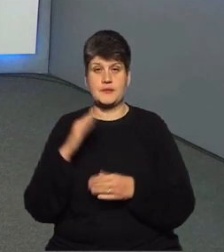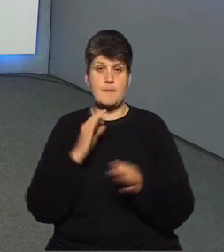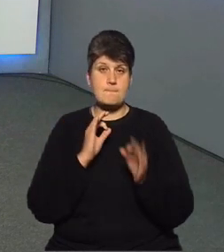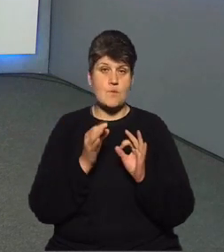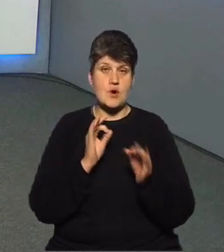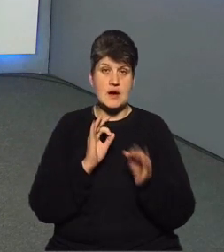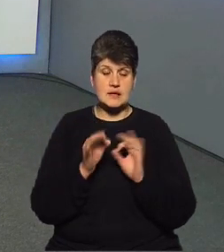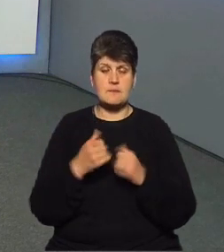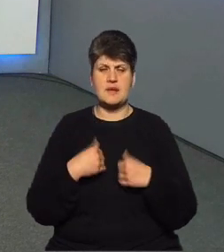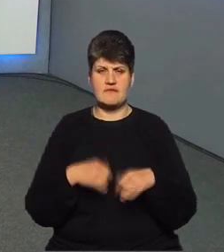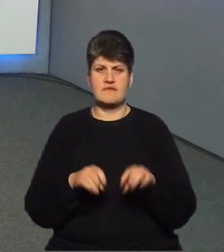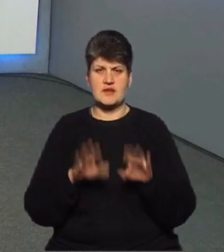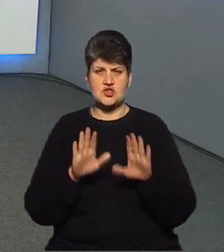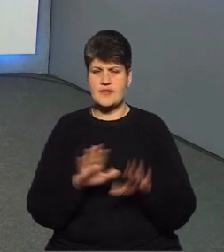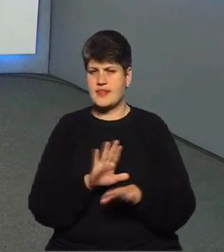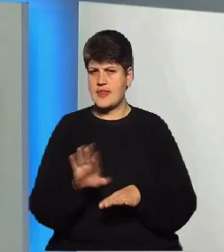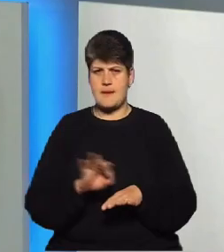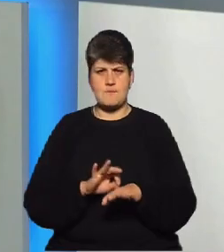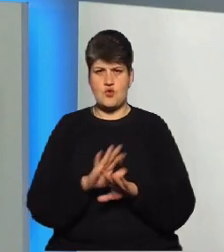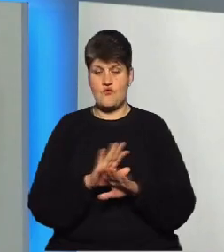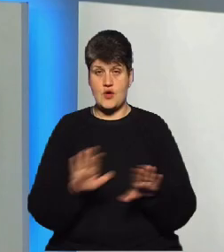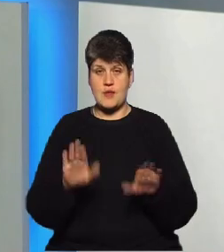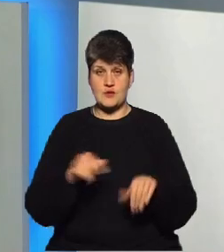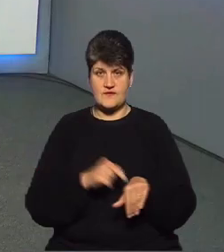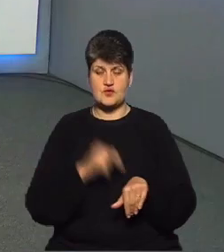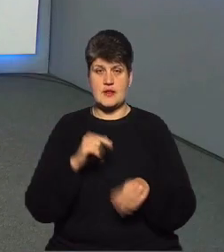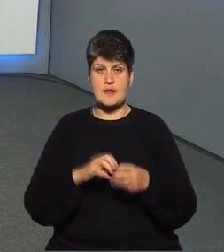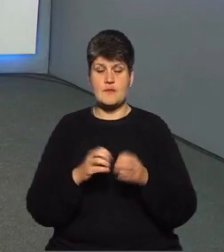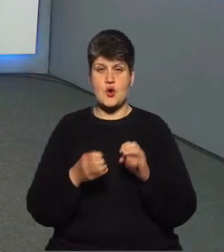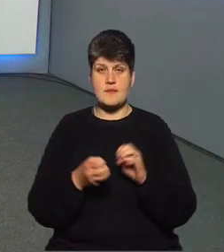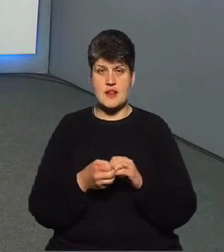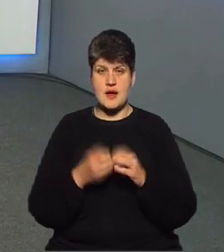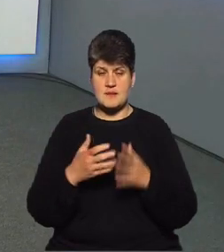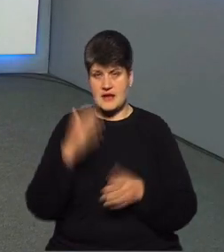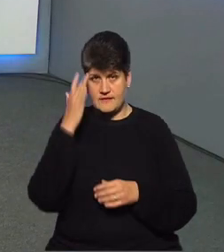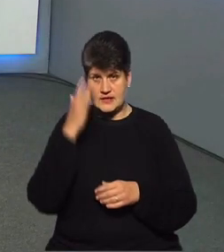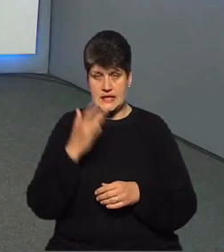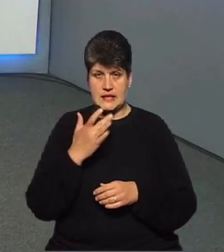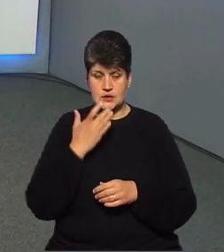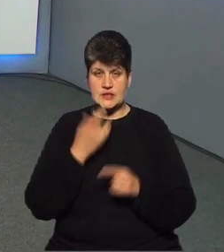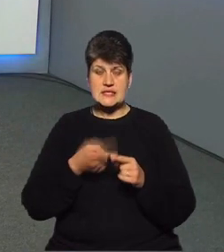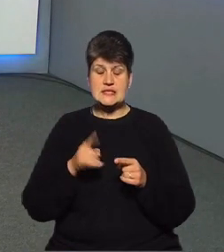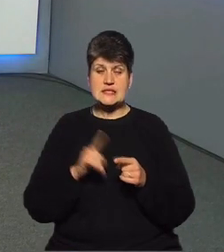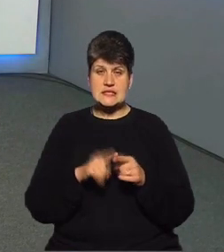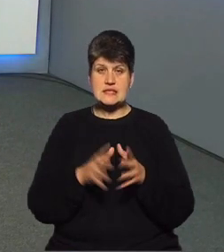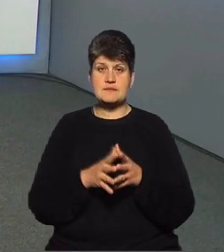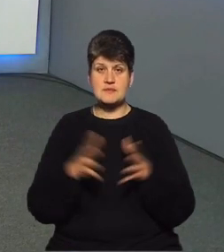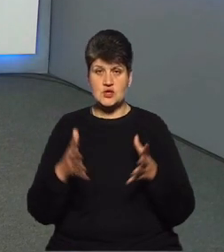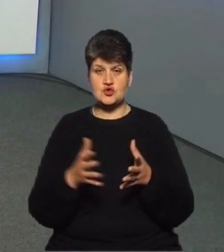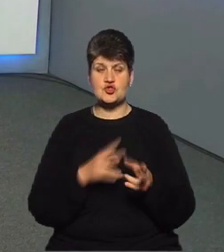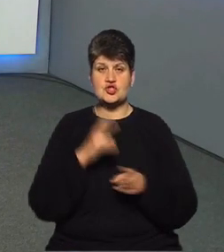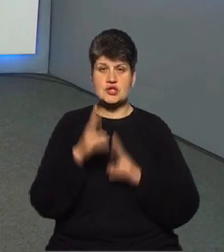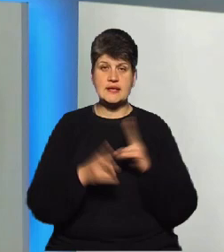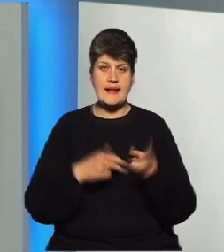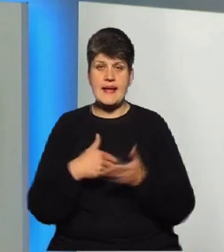вирішили не проводити, але потім відчували проблему влітку. Це суттєво впленило на якість? Воно збільшило кількість скарг на якість води в